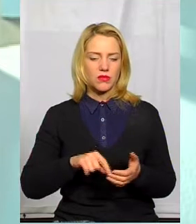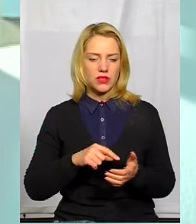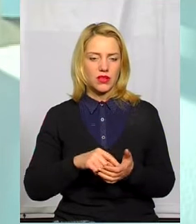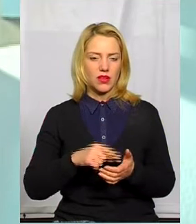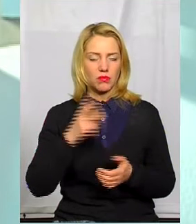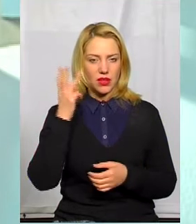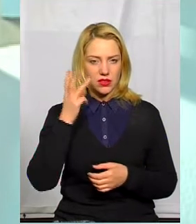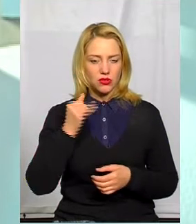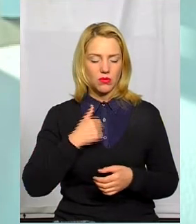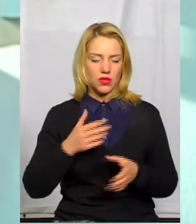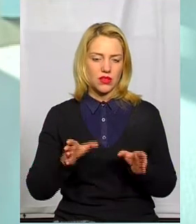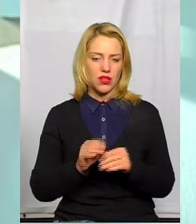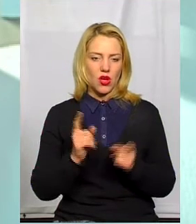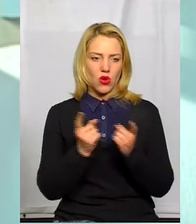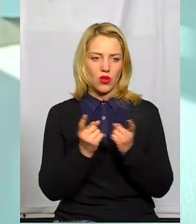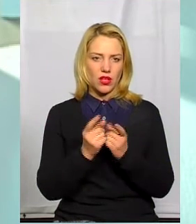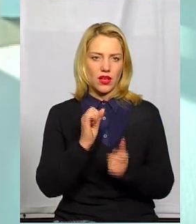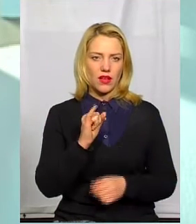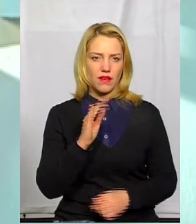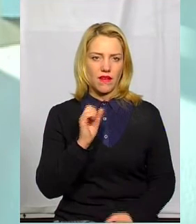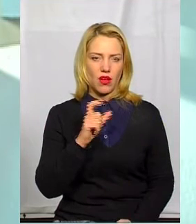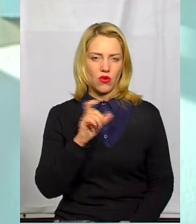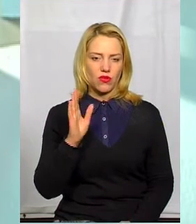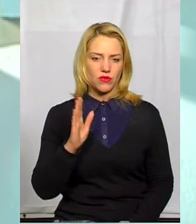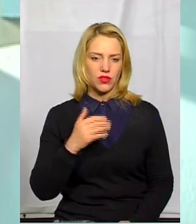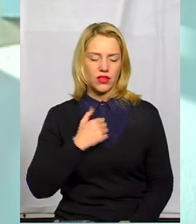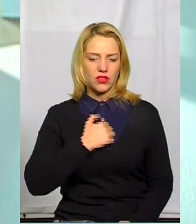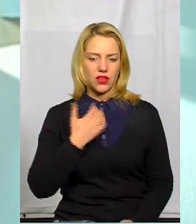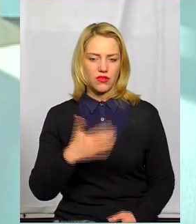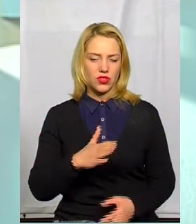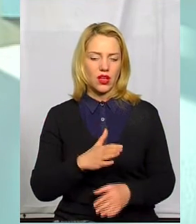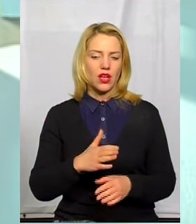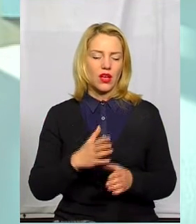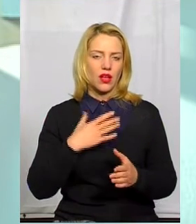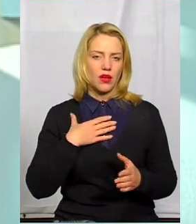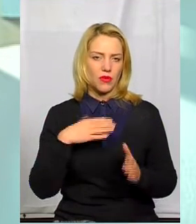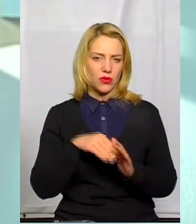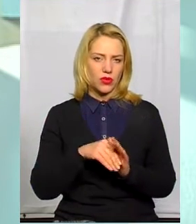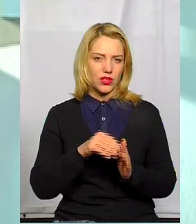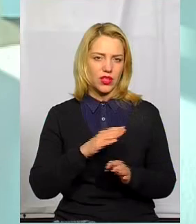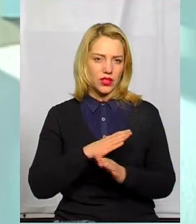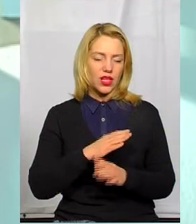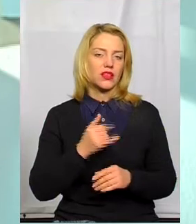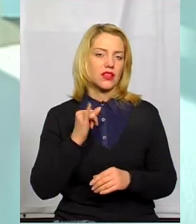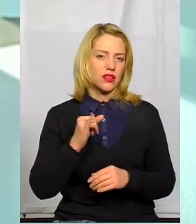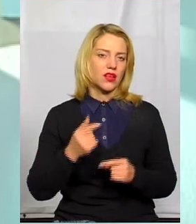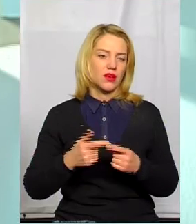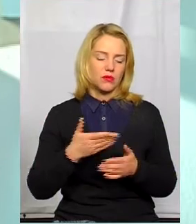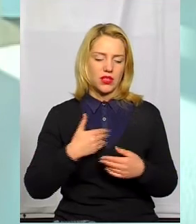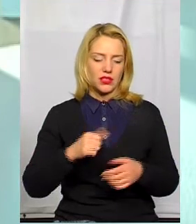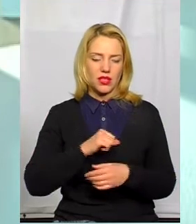однокласником Олександром Іваховим, вже, на жаль, покійним, ми сіли на моїй автомобіль і поїхали. Самі